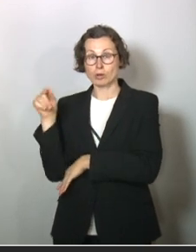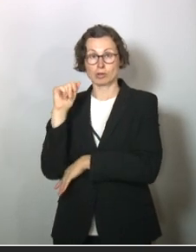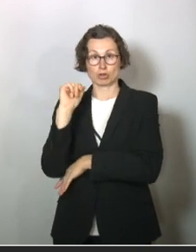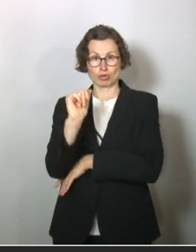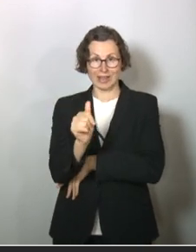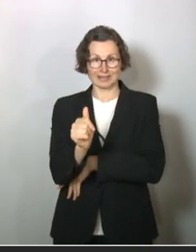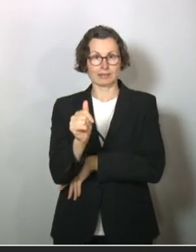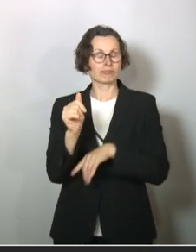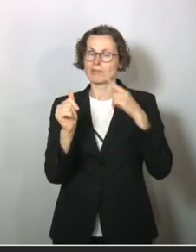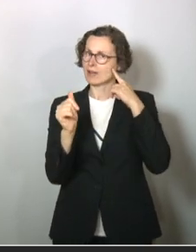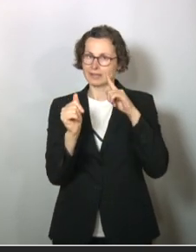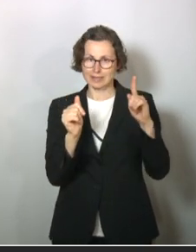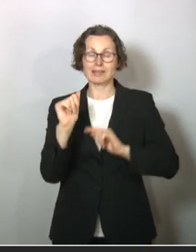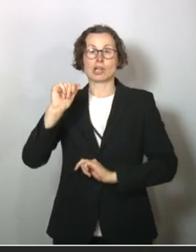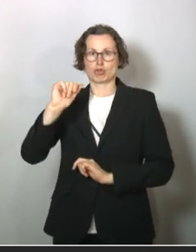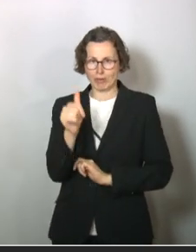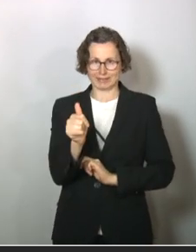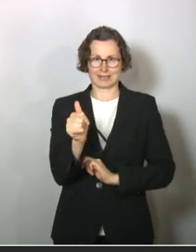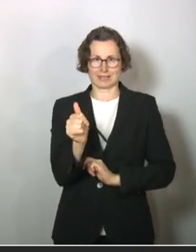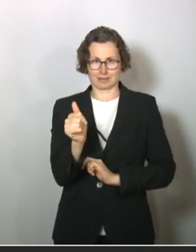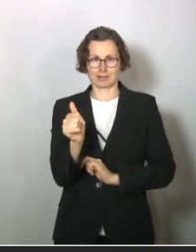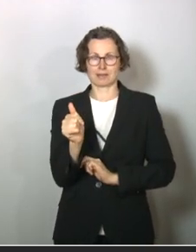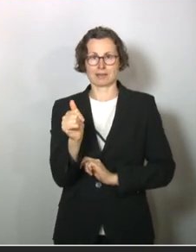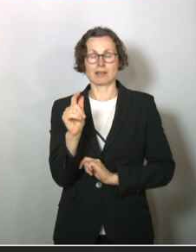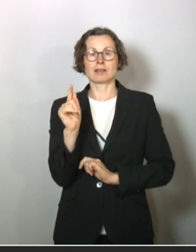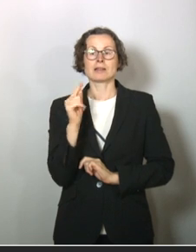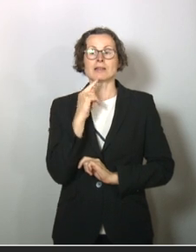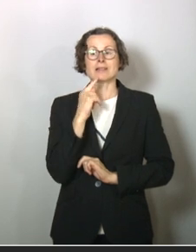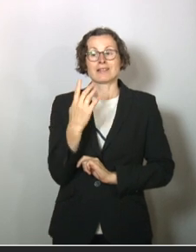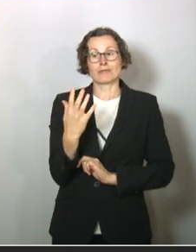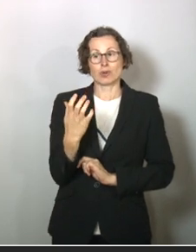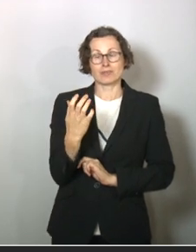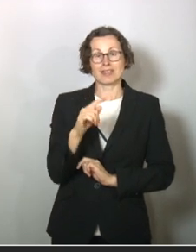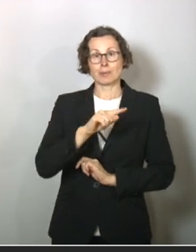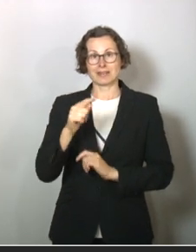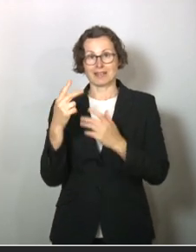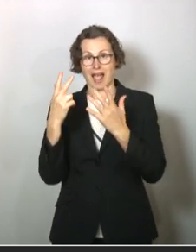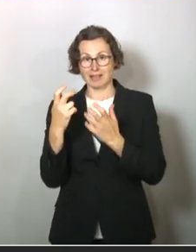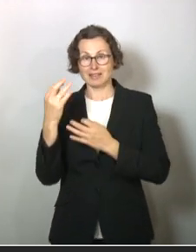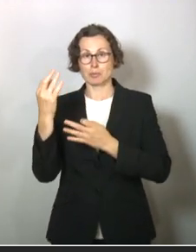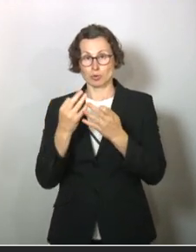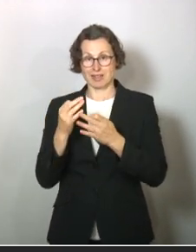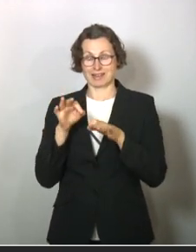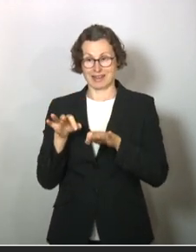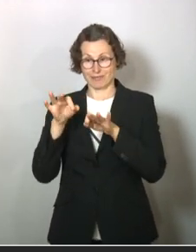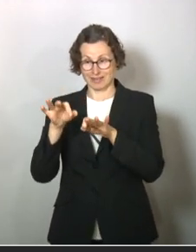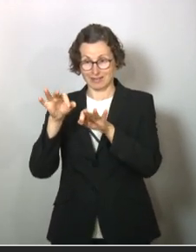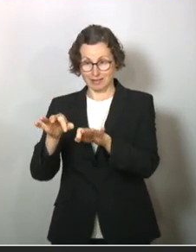nochmal der Punkt, wir wissen es nicht, wie viele infiziert sind, dass 50 bis 80 Prozent aller Infizierten